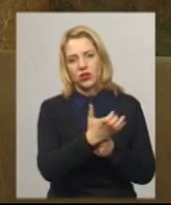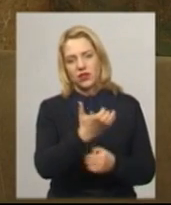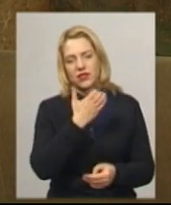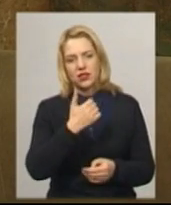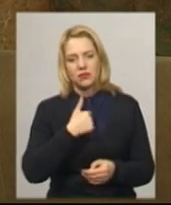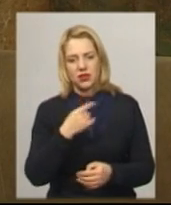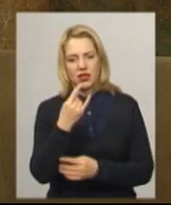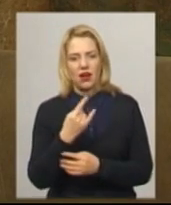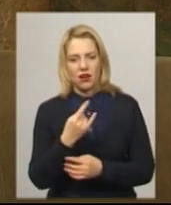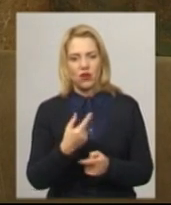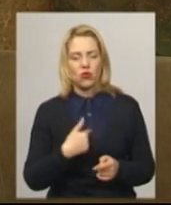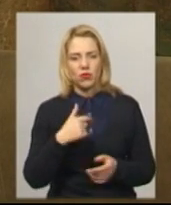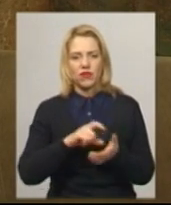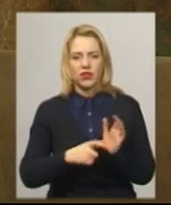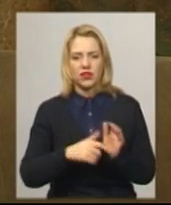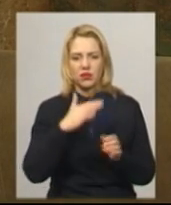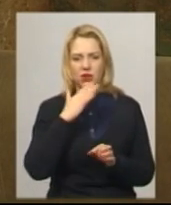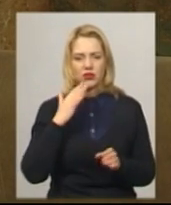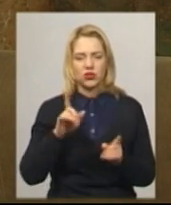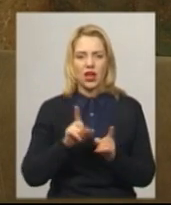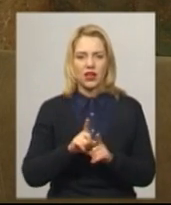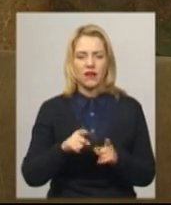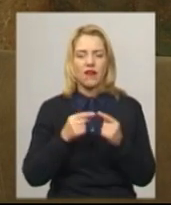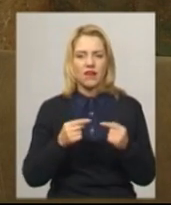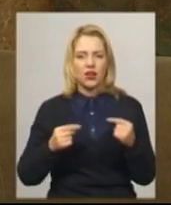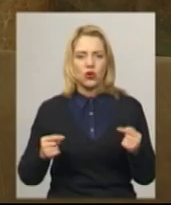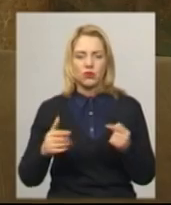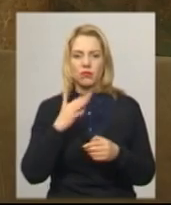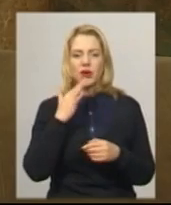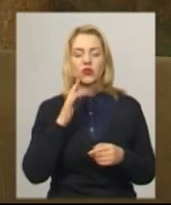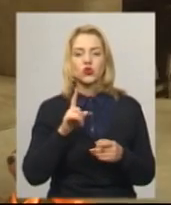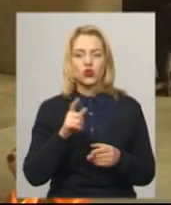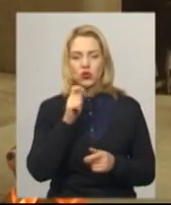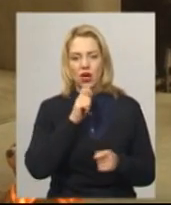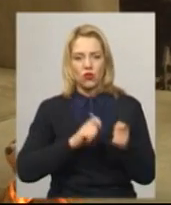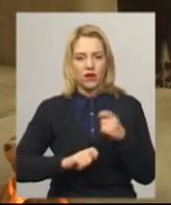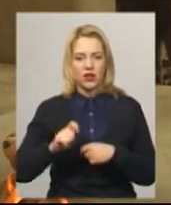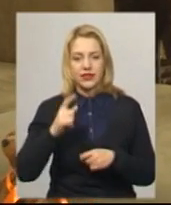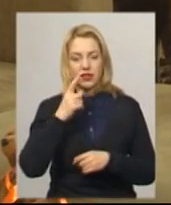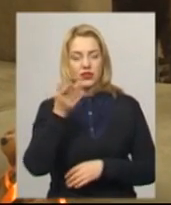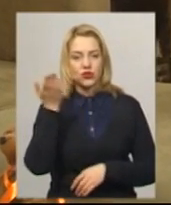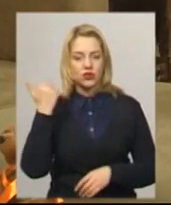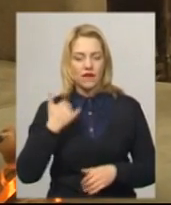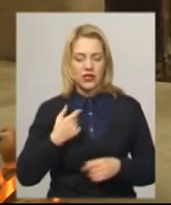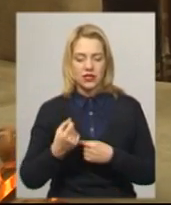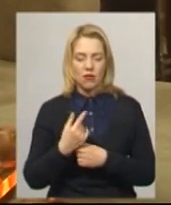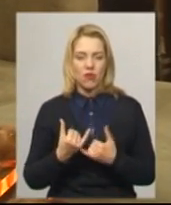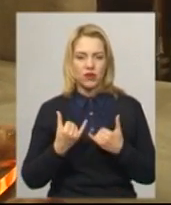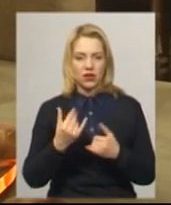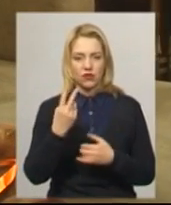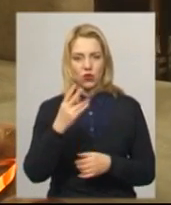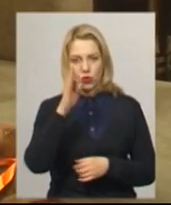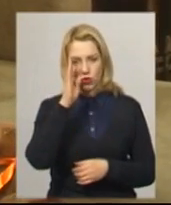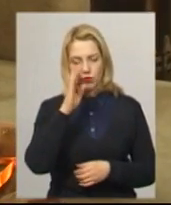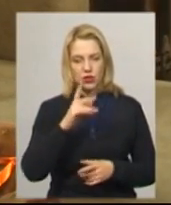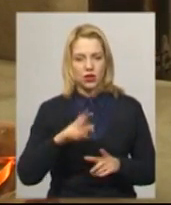мені. В мене в квартирі дуже багато таких виробів. Багато що дарувалося. Нещодавно замовили в мене для двох хлопчиків, то в